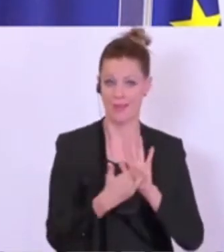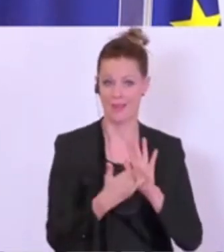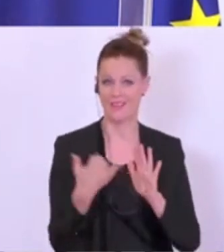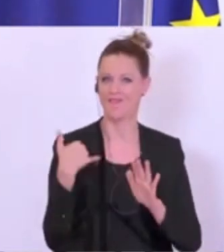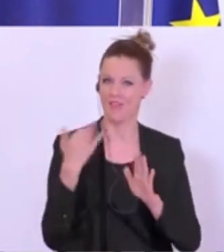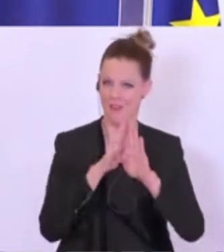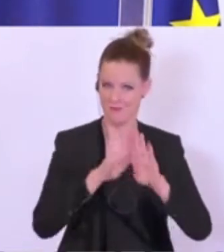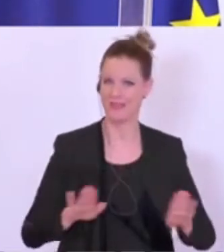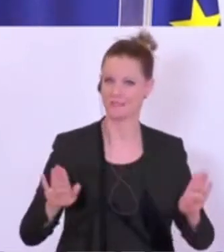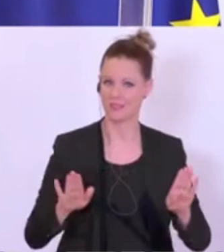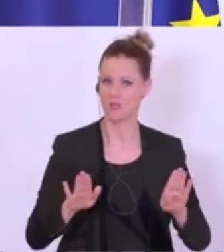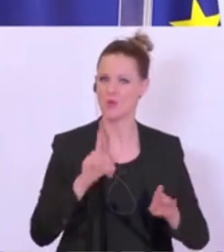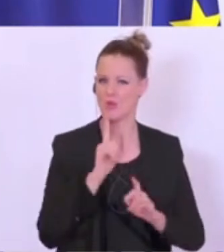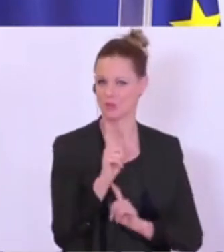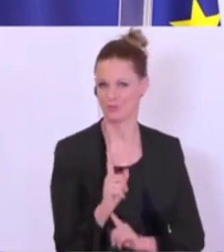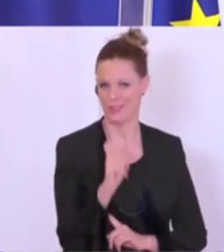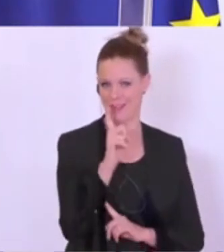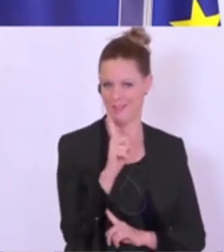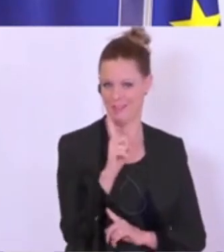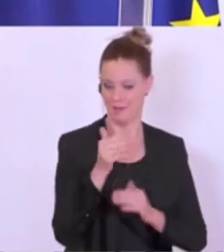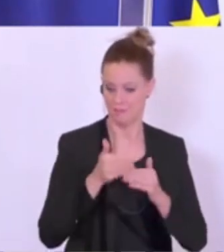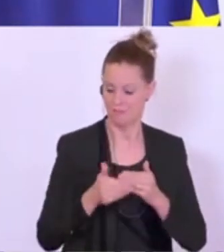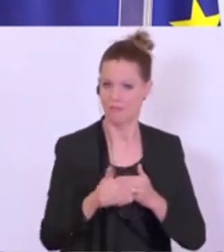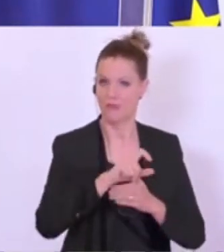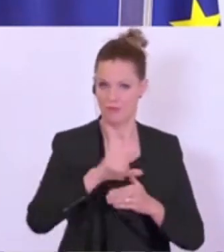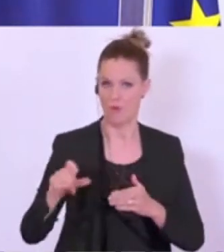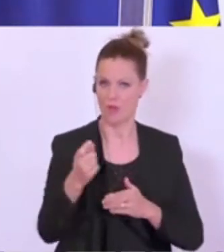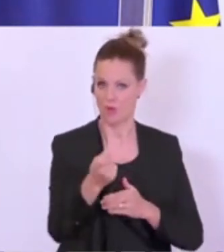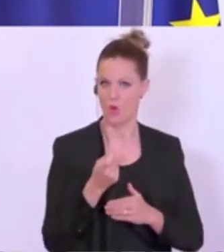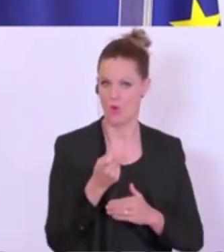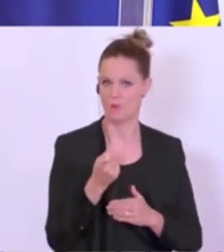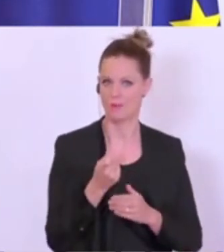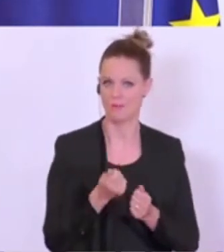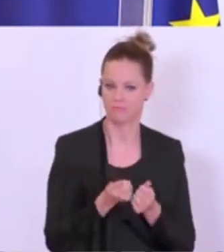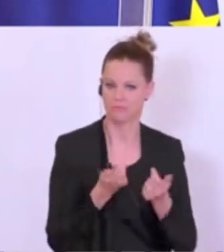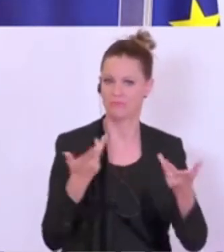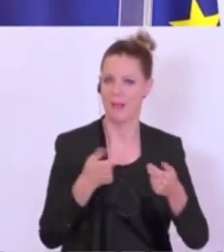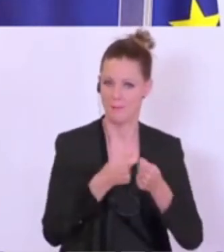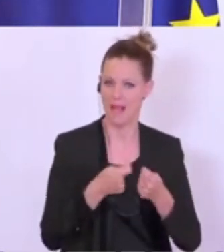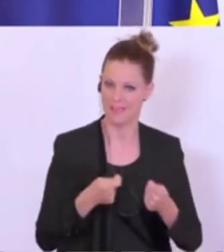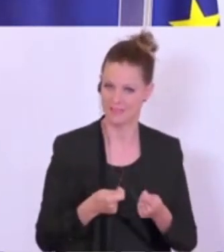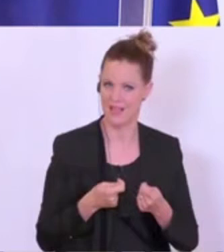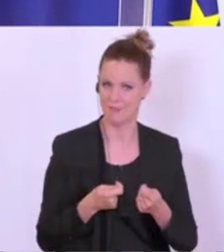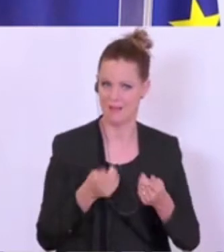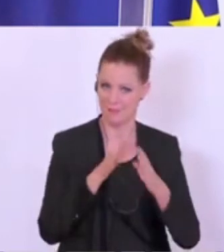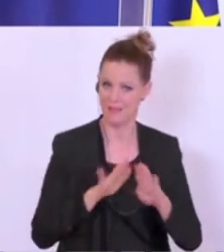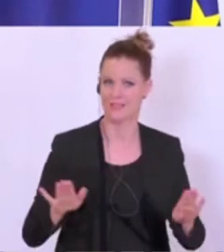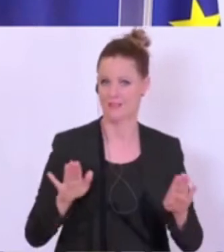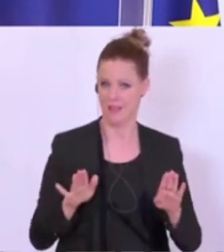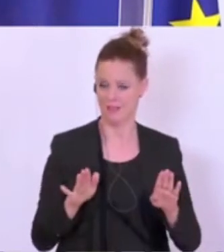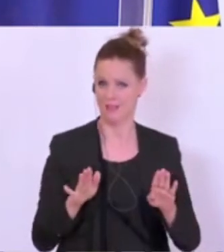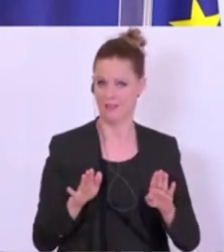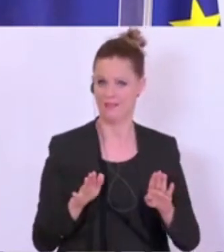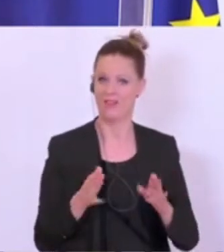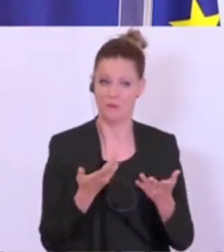habe, sind aber nur der Startschuss. In den nächsten Wochen werden wir mehrere Maßnahmen und weitere Maßnahmen setzen,